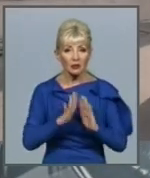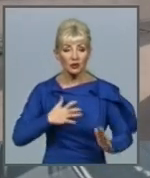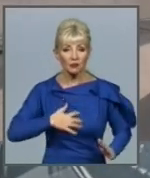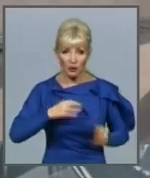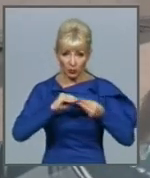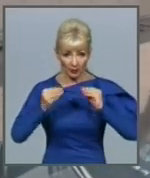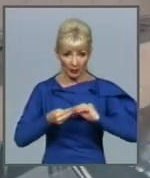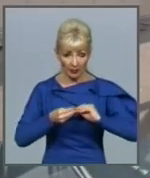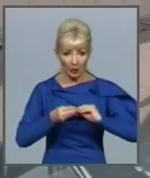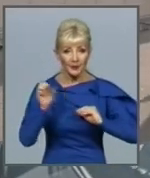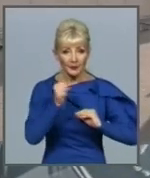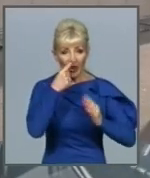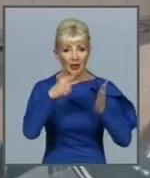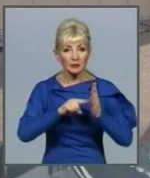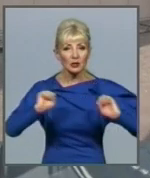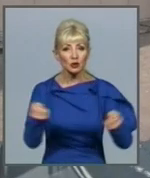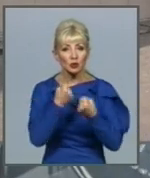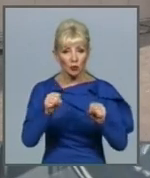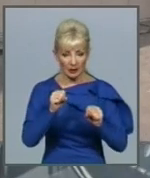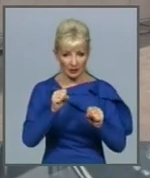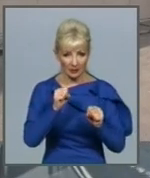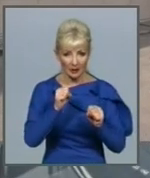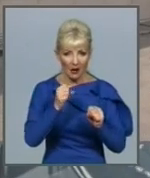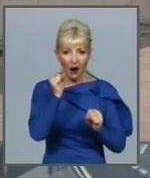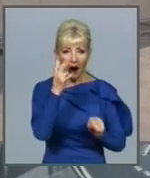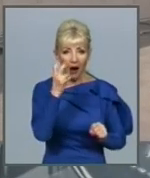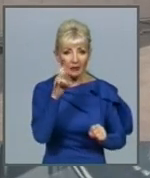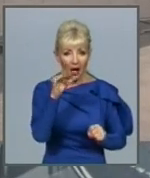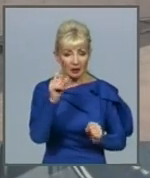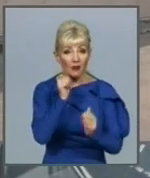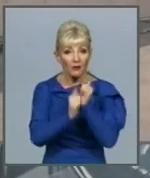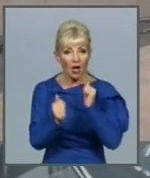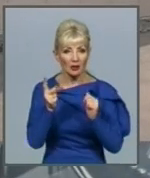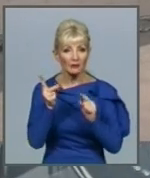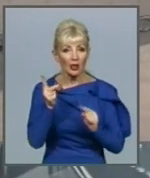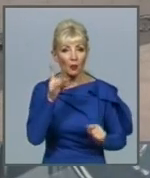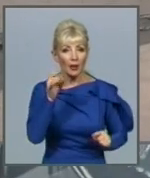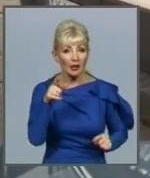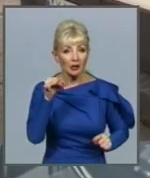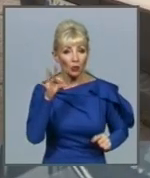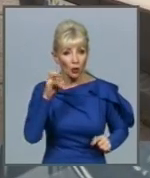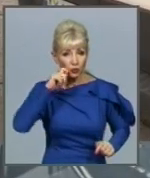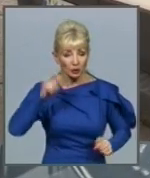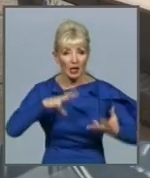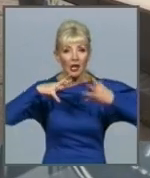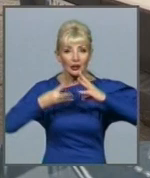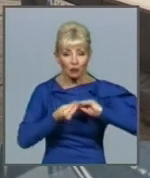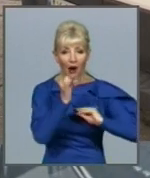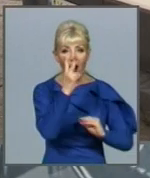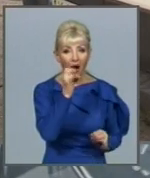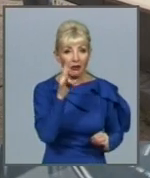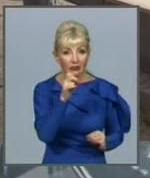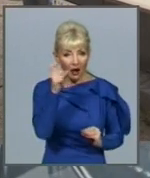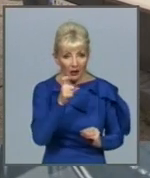саме швидкість досліджень. Бо майже у кожному другому регіоні України результатів аналізів доводиться чекати